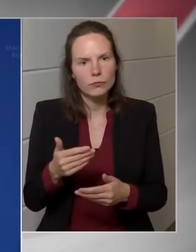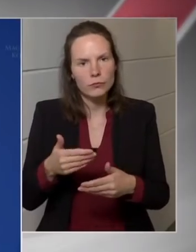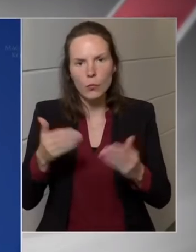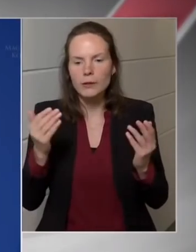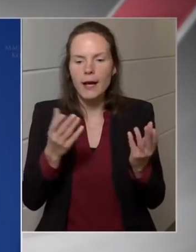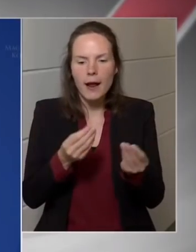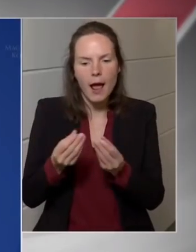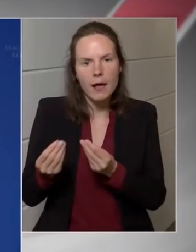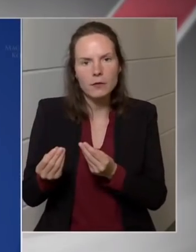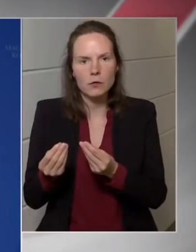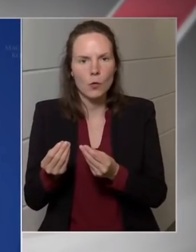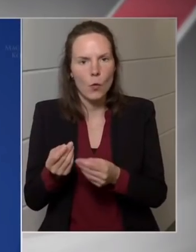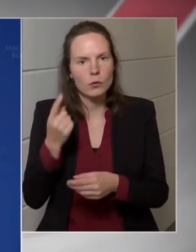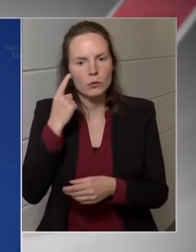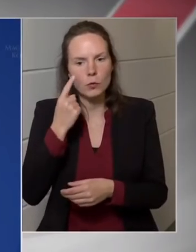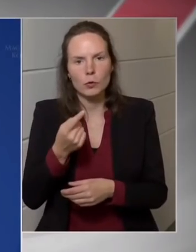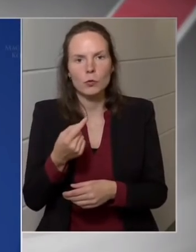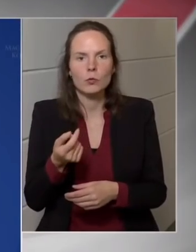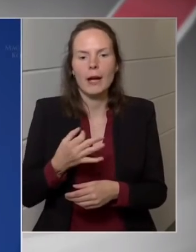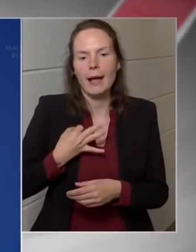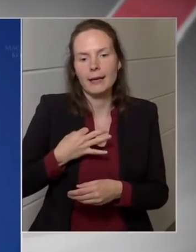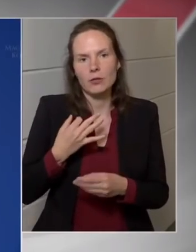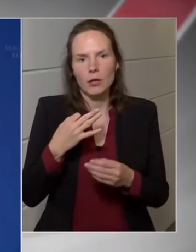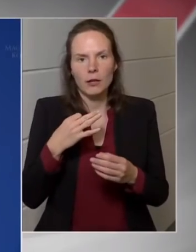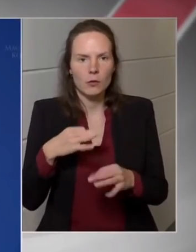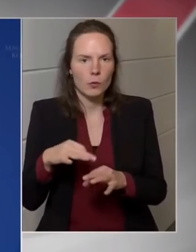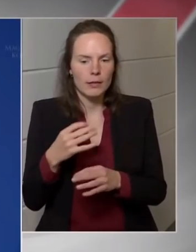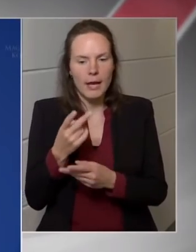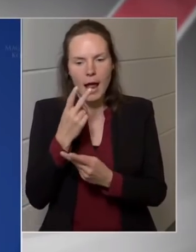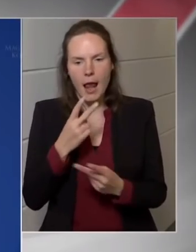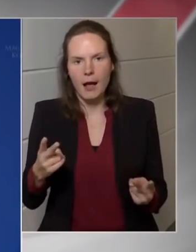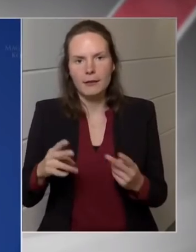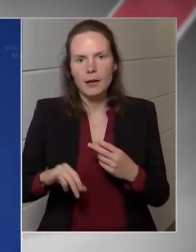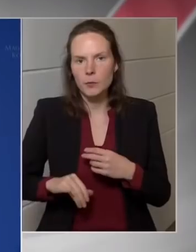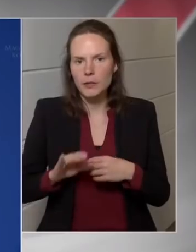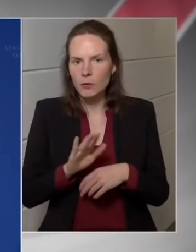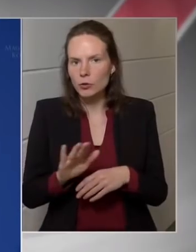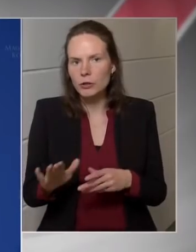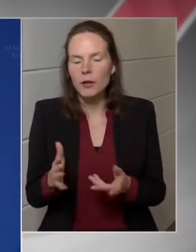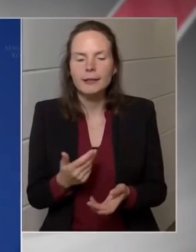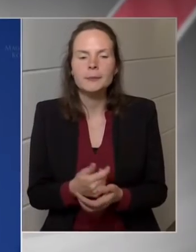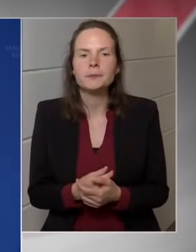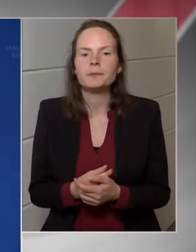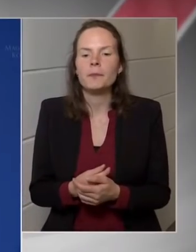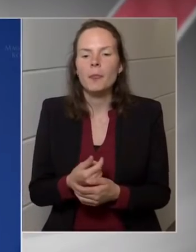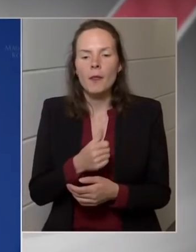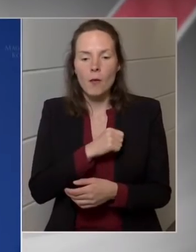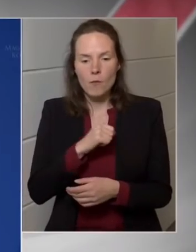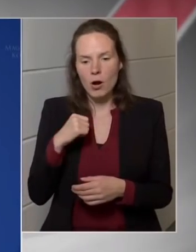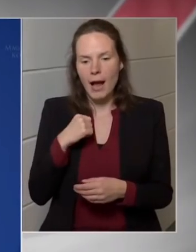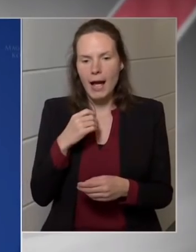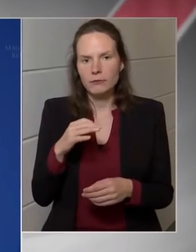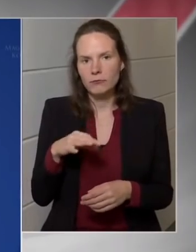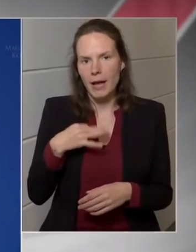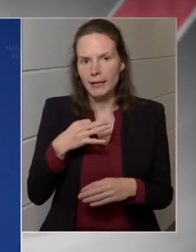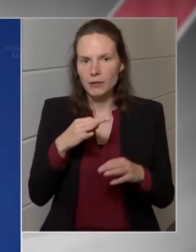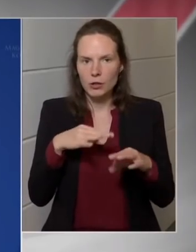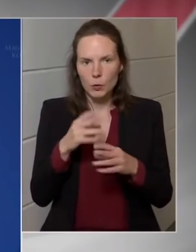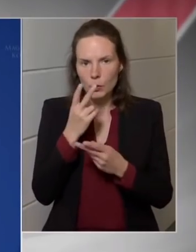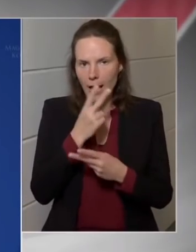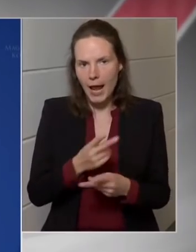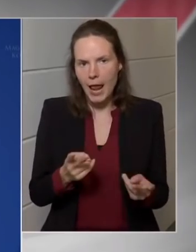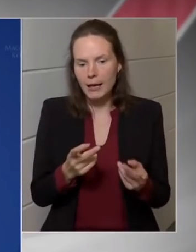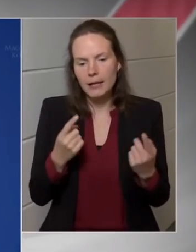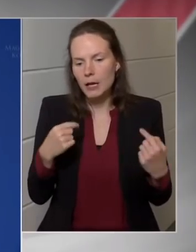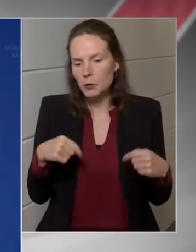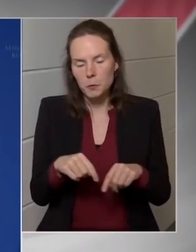eszközökkel tudjunk egészségügyi ellátást biztosítani mindenkinek. A magánegészségügyi ellátást mi nem tekintjük egy